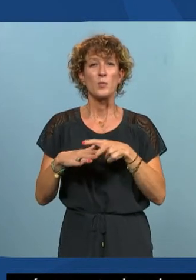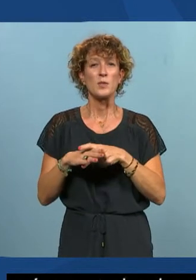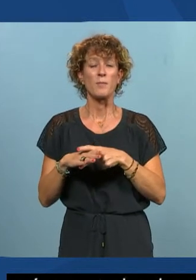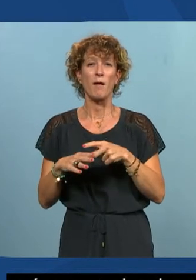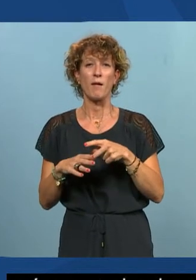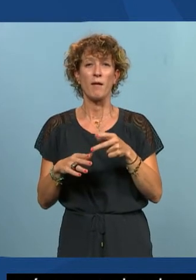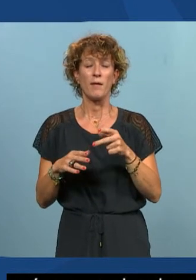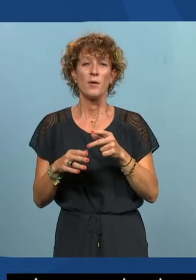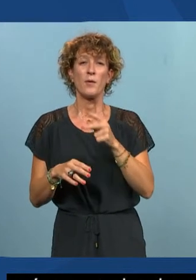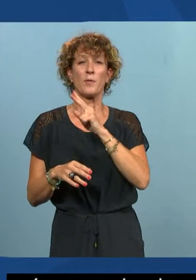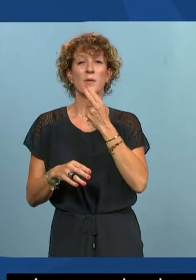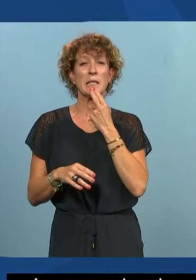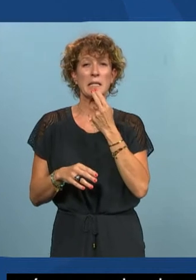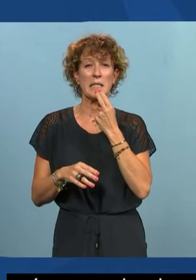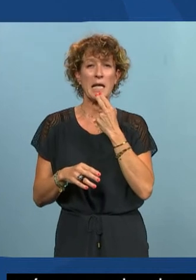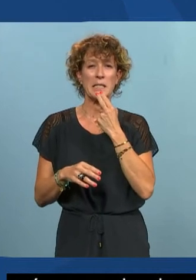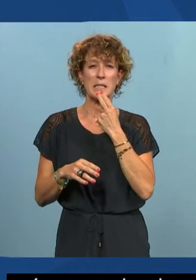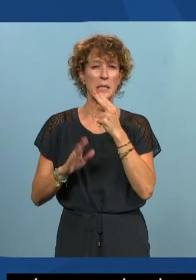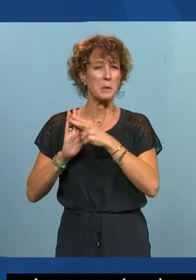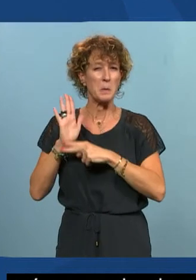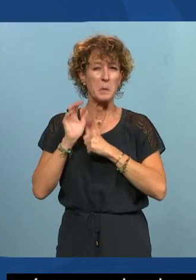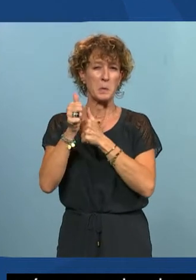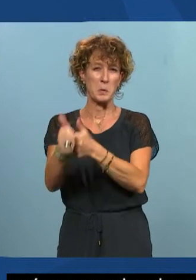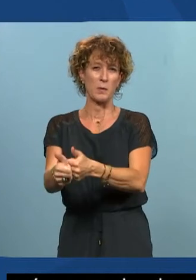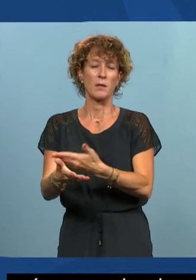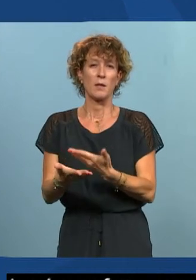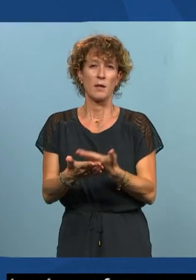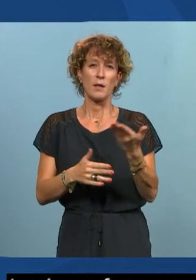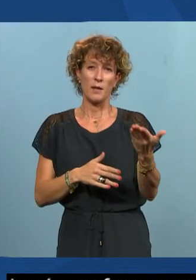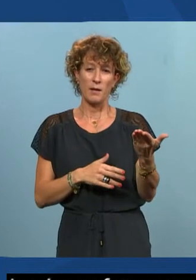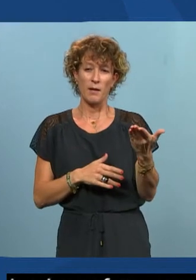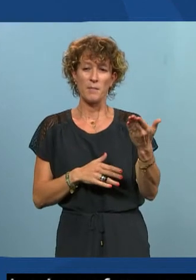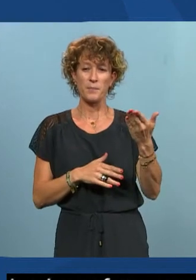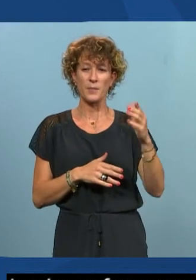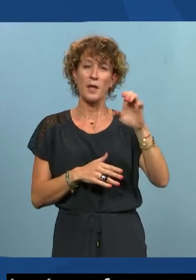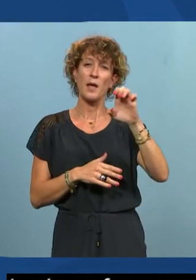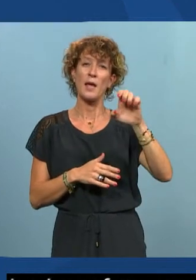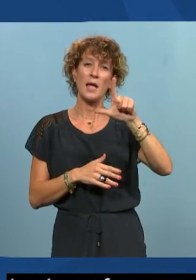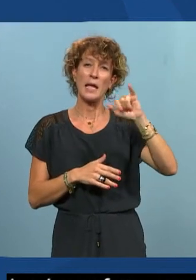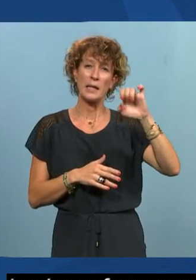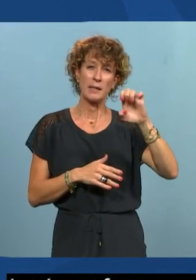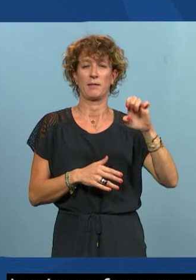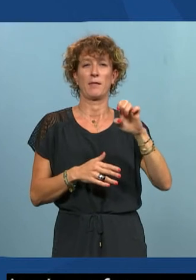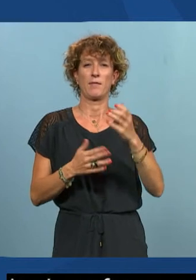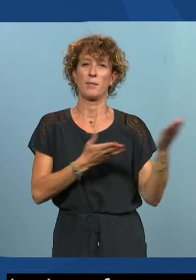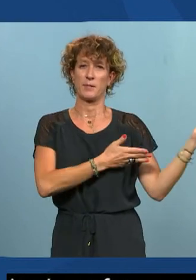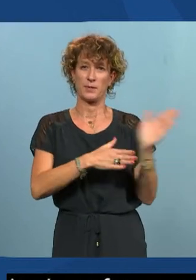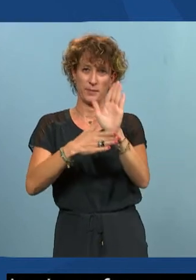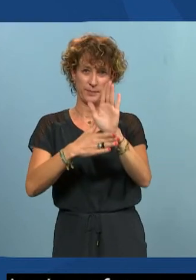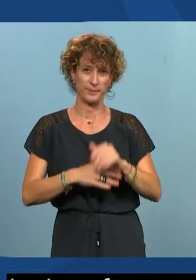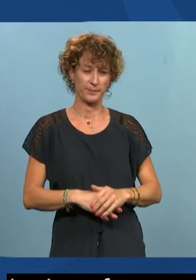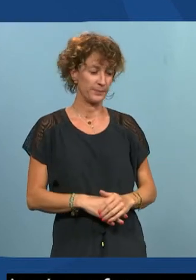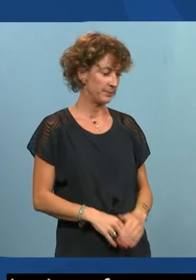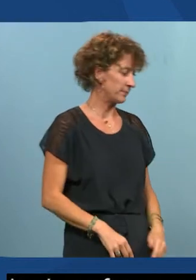qualité avec Elie Slohim qui va nous présenter un petit peu son domaine. À toi. Très bien. Donc là, je peux